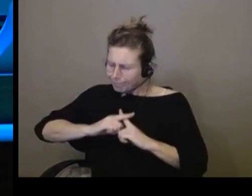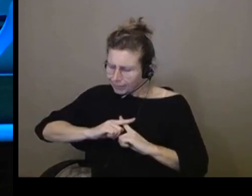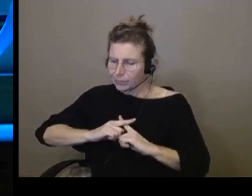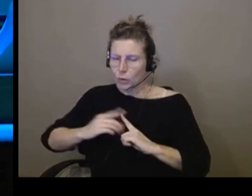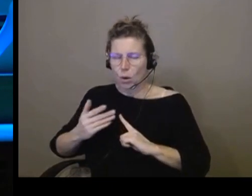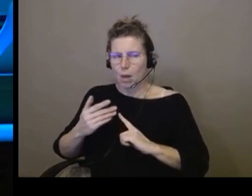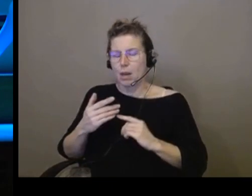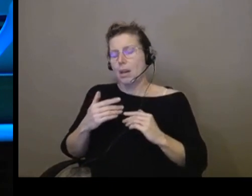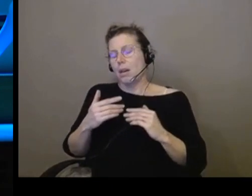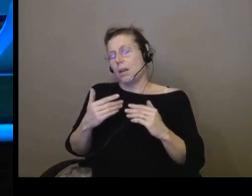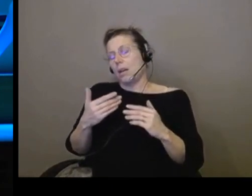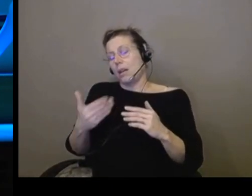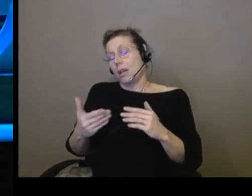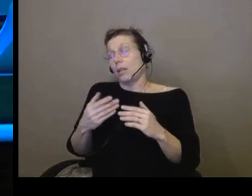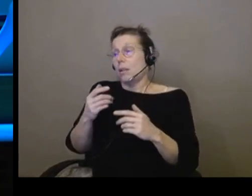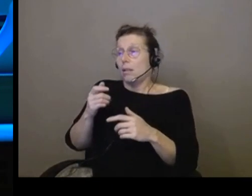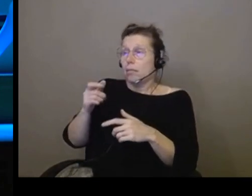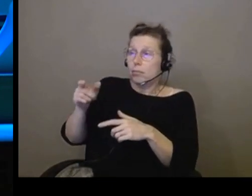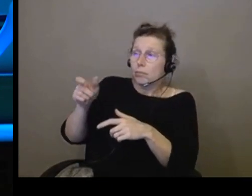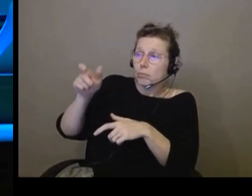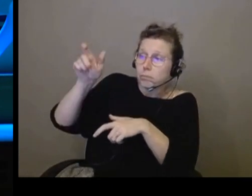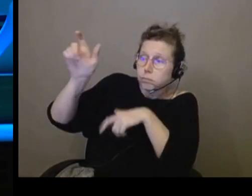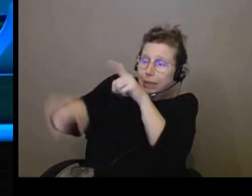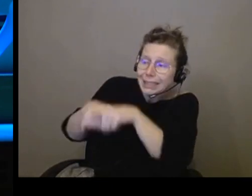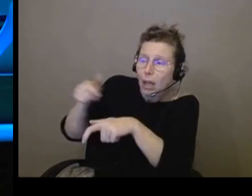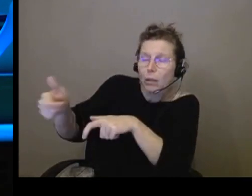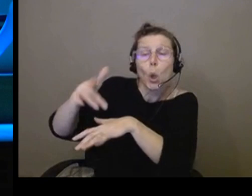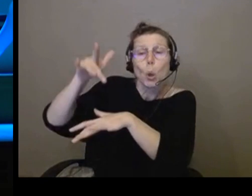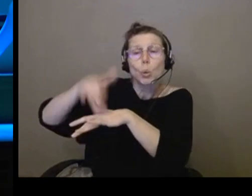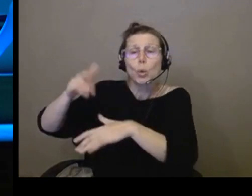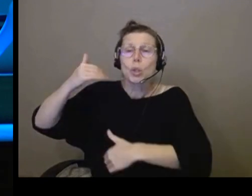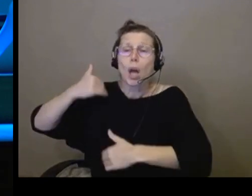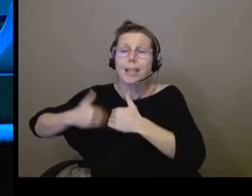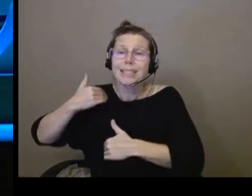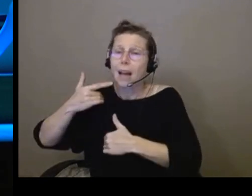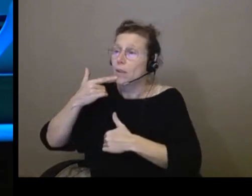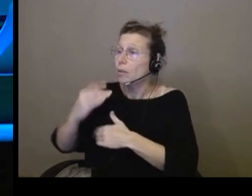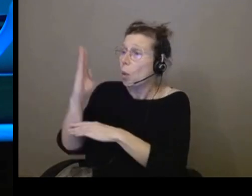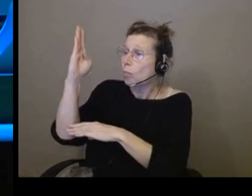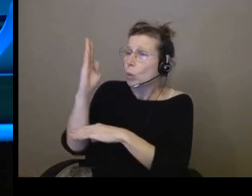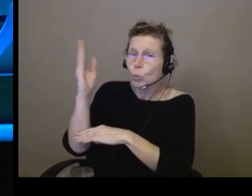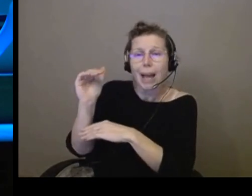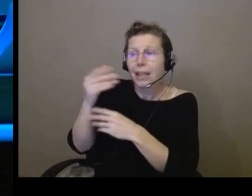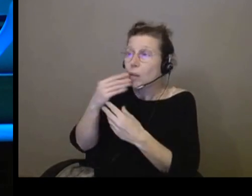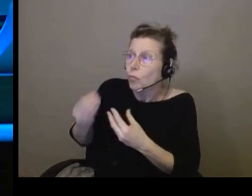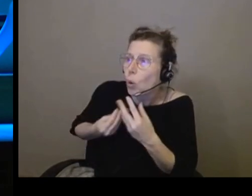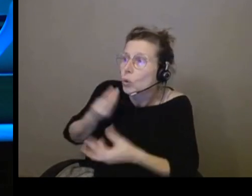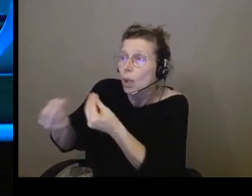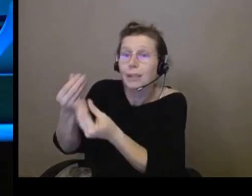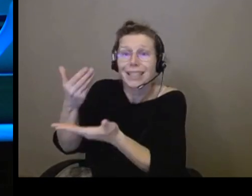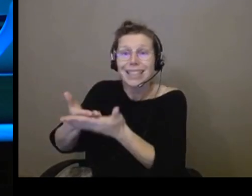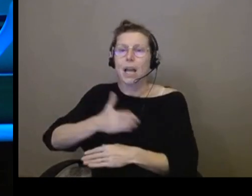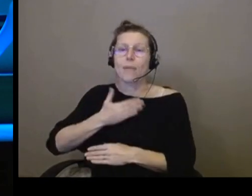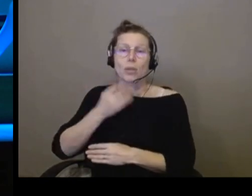le besoin des personnes qui ont un handicap ou une difficulté, c'est évidemment bénéfique en réalité à tout le monde. Je vais prendre des cas